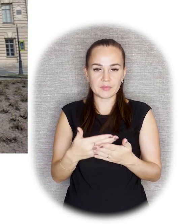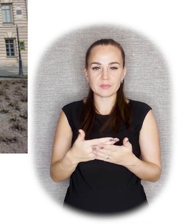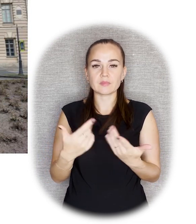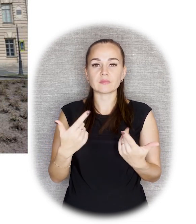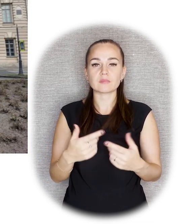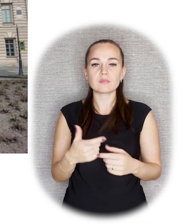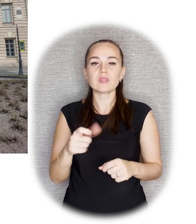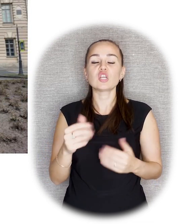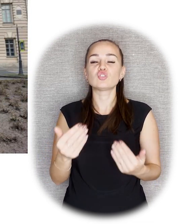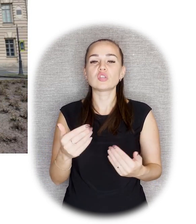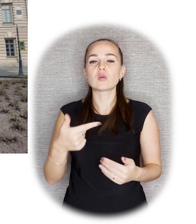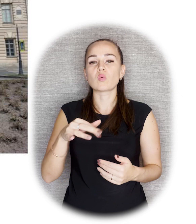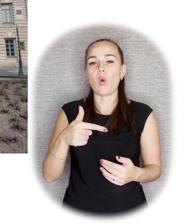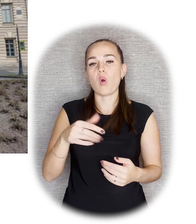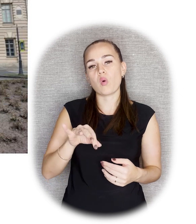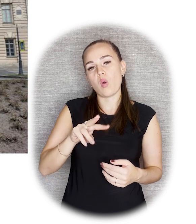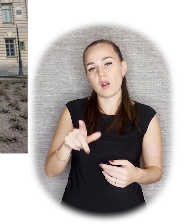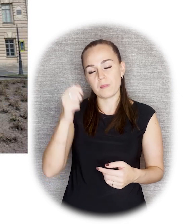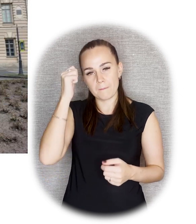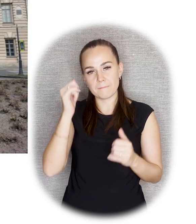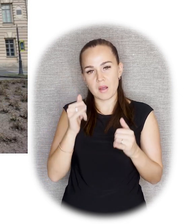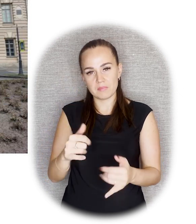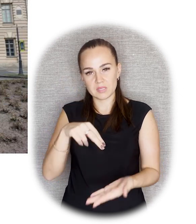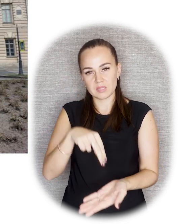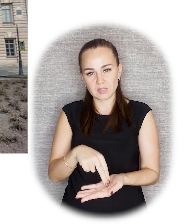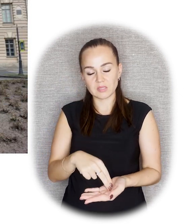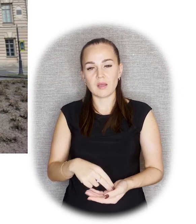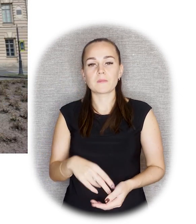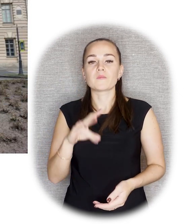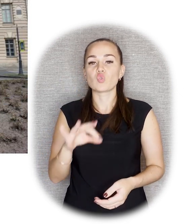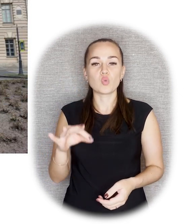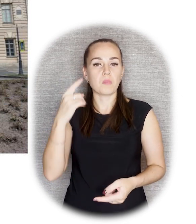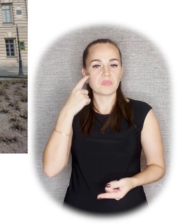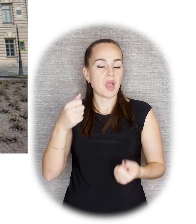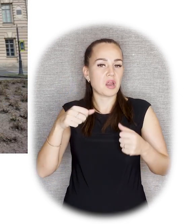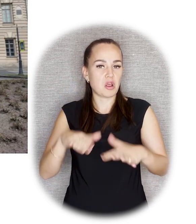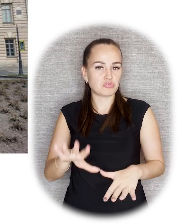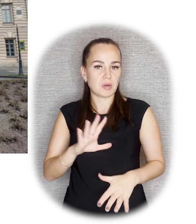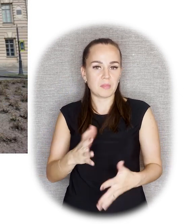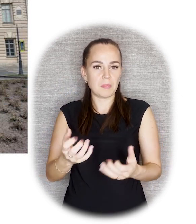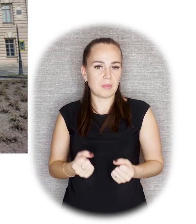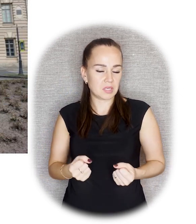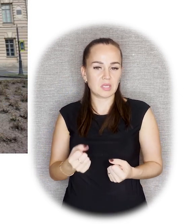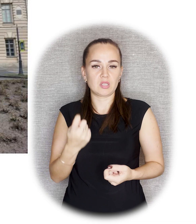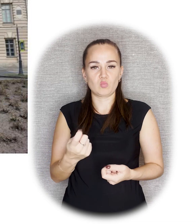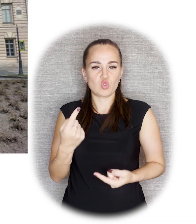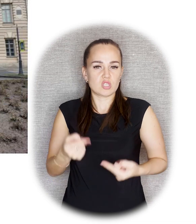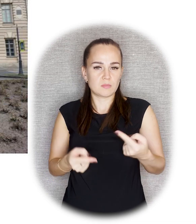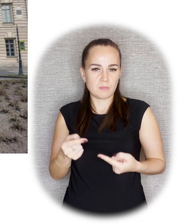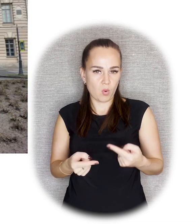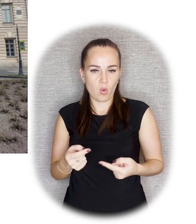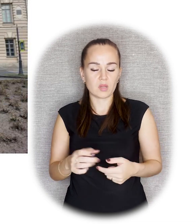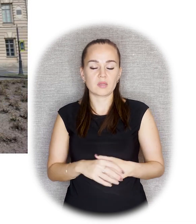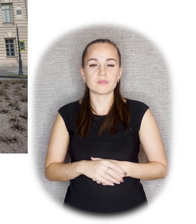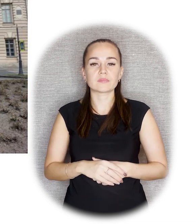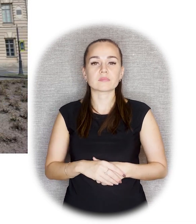сейчас стоит памятник Гоголя, либо чуть ближе к Невскому. Но решение, которое было принято, было действительно очень спорным, потому что мы с вами понимаем,